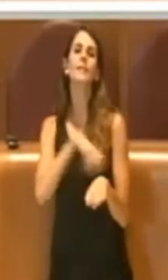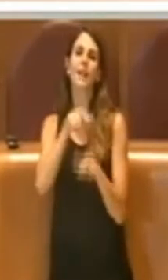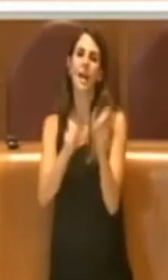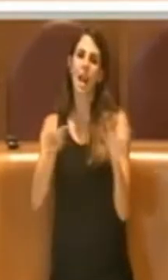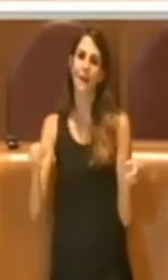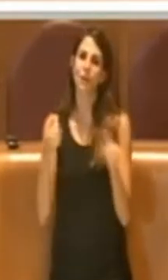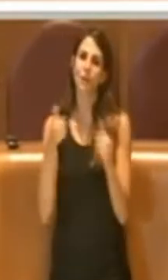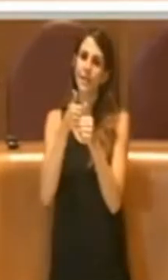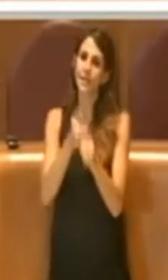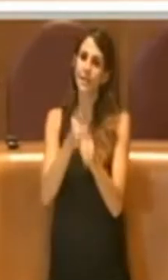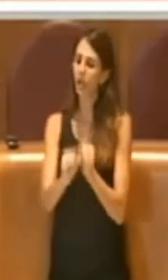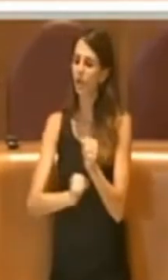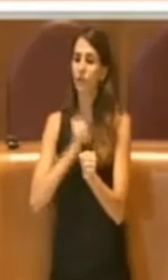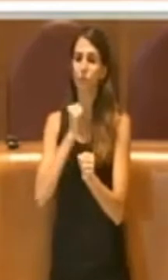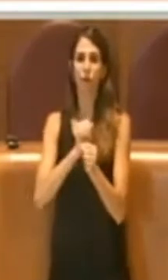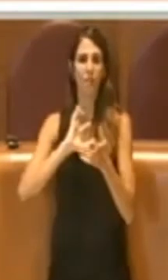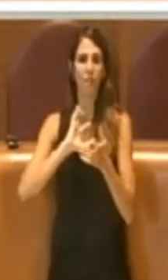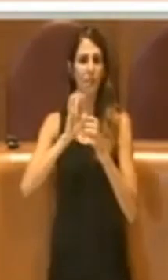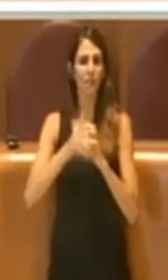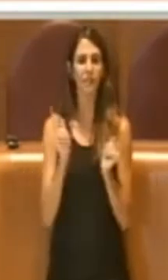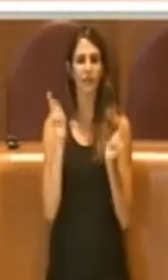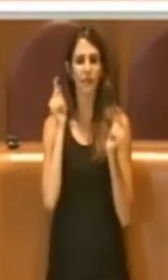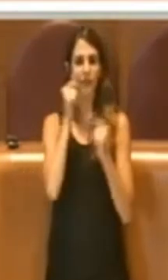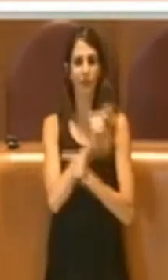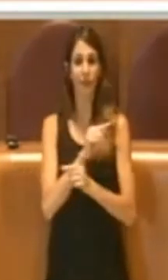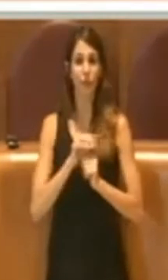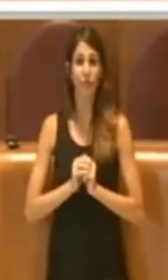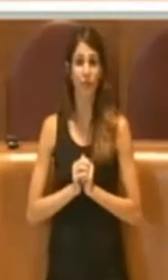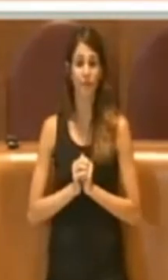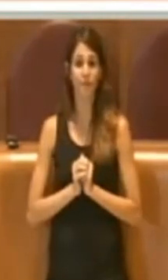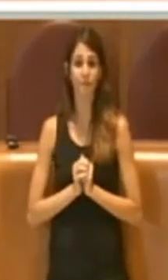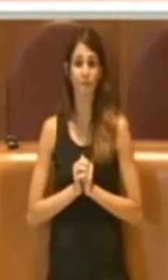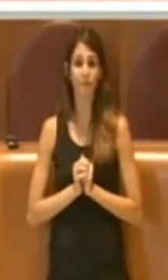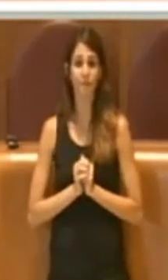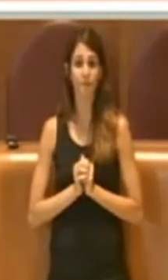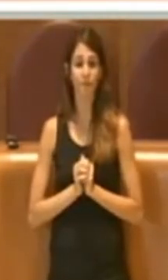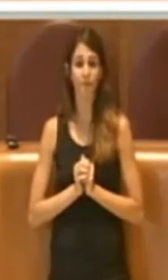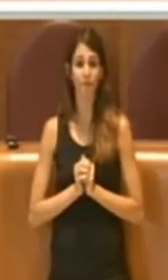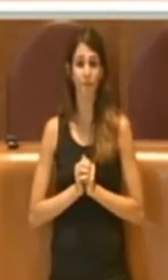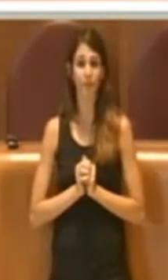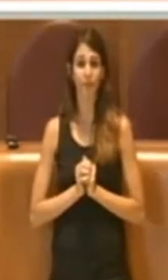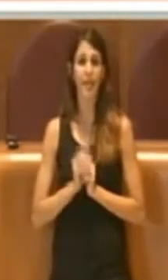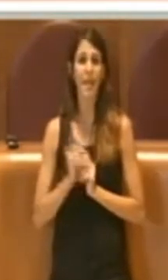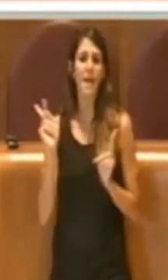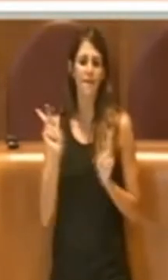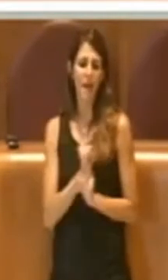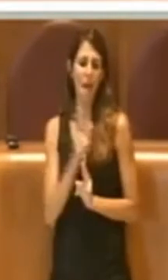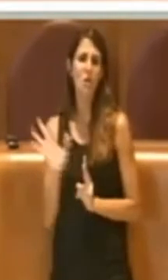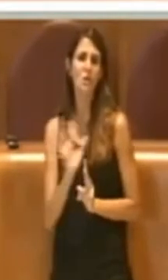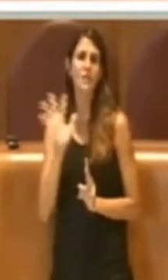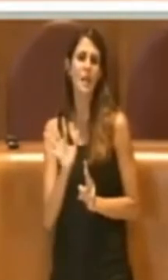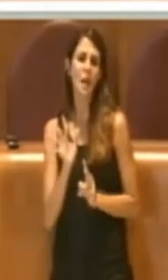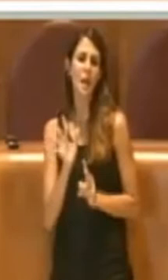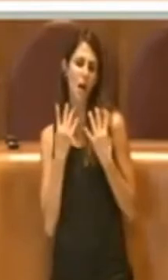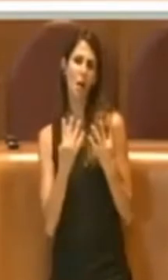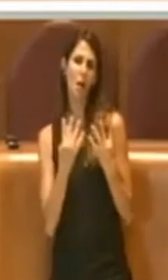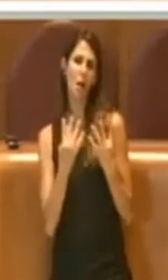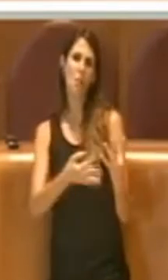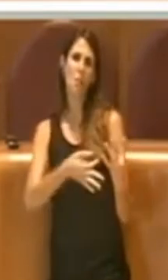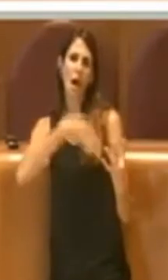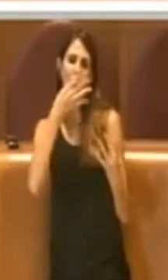abbastanza travagliata. Non sembra, perché comunque sembra essere un parco semplicemente